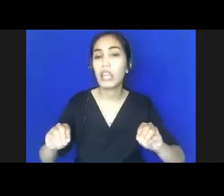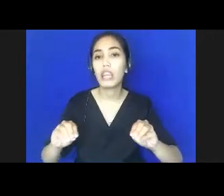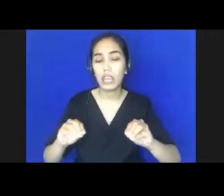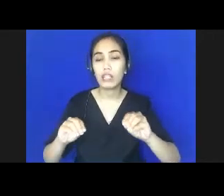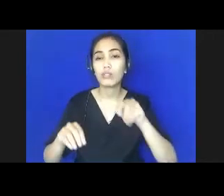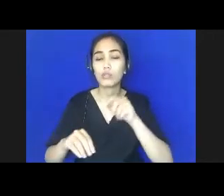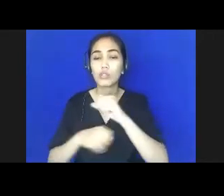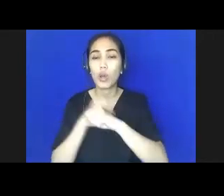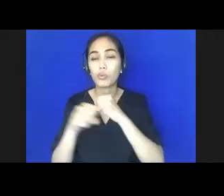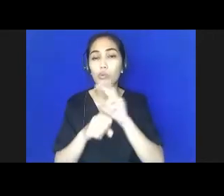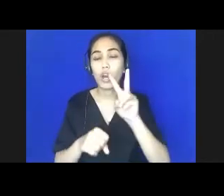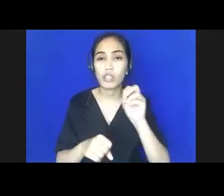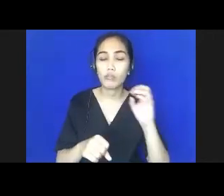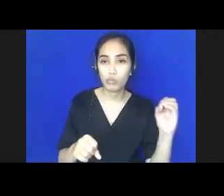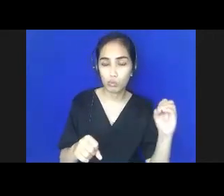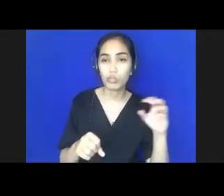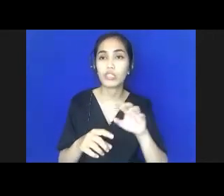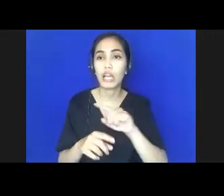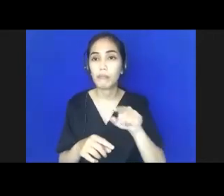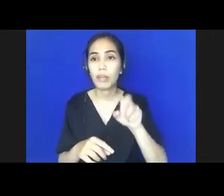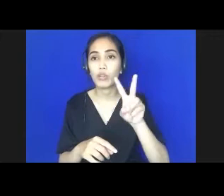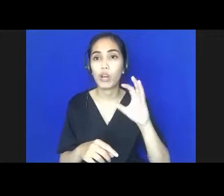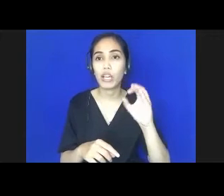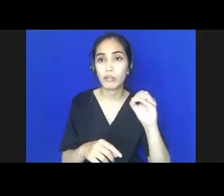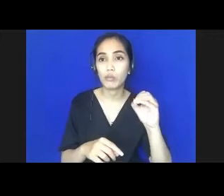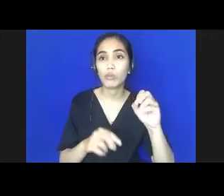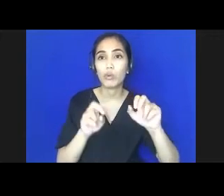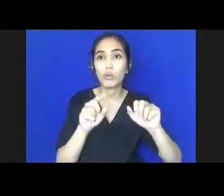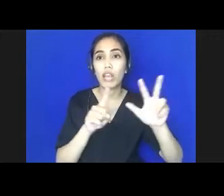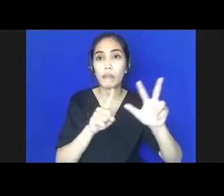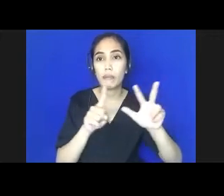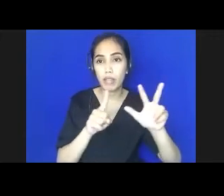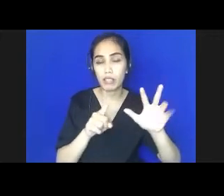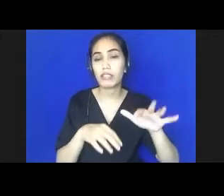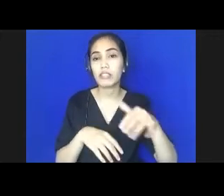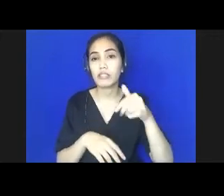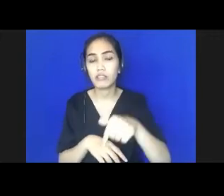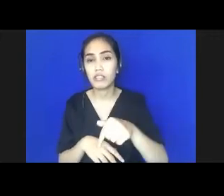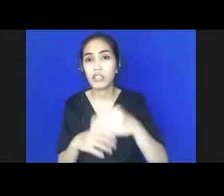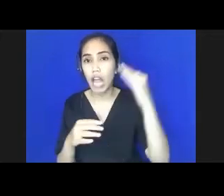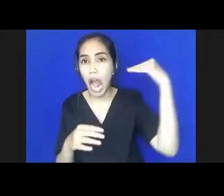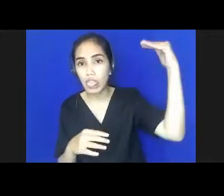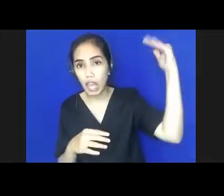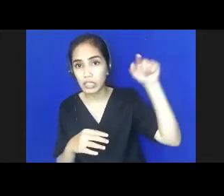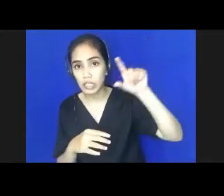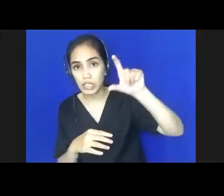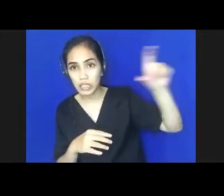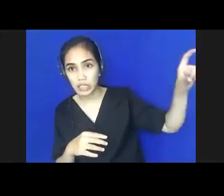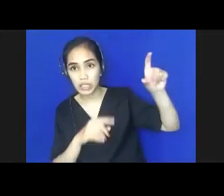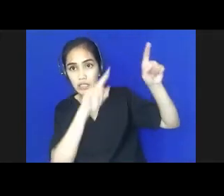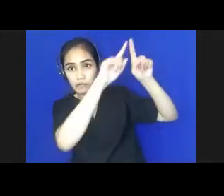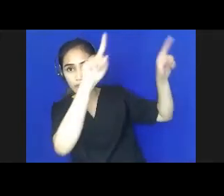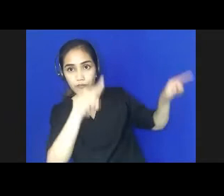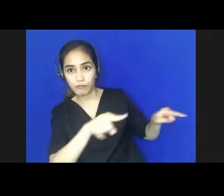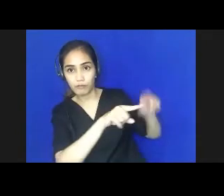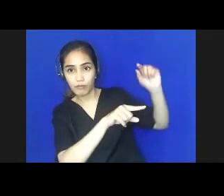sampai 2018 yang dilaporkan 2020 ini di atas dari panel yang bagi kiri itu